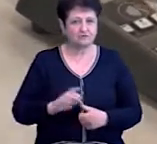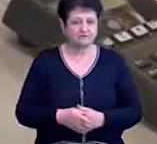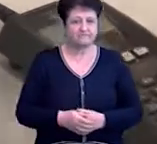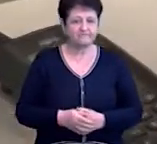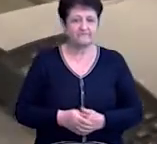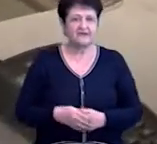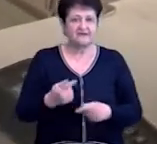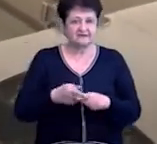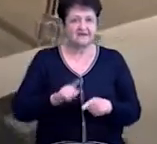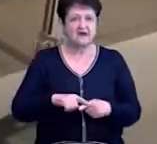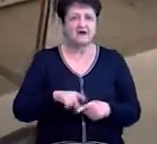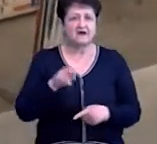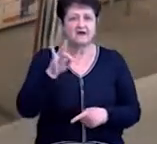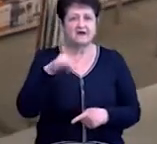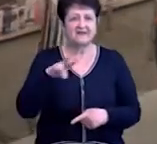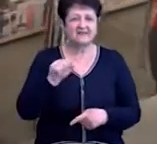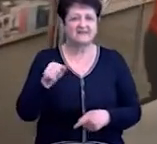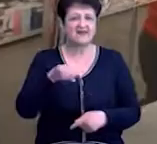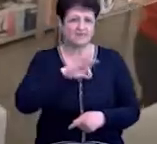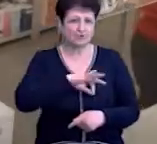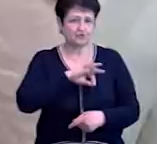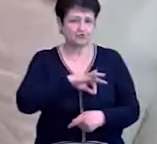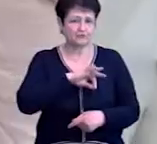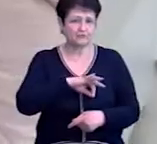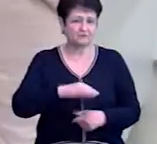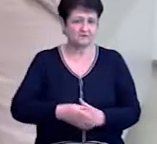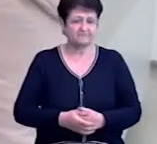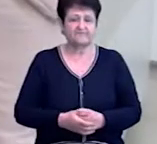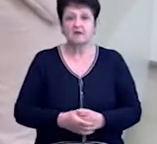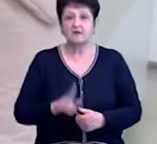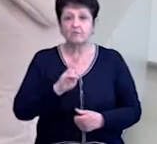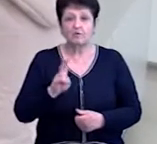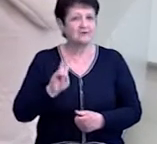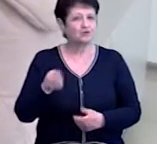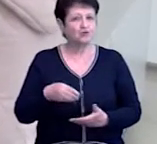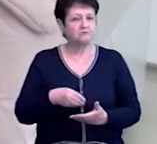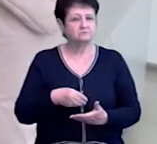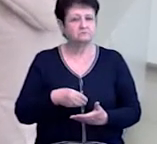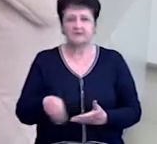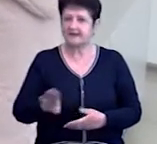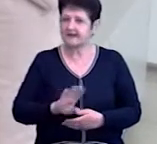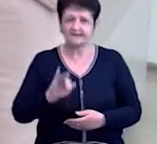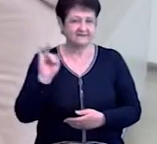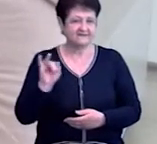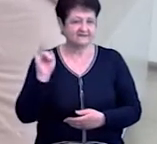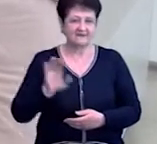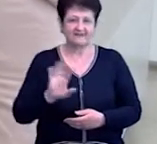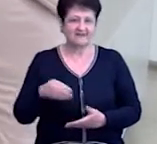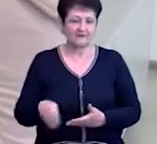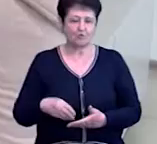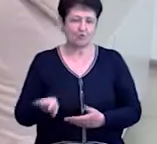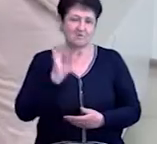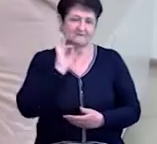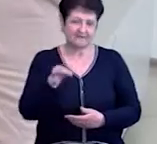аналізу, яка використовується, вона на весь комплект розперехована. Поки що ніхто з покупців тестами не цікавився і не купував,